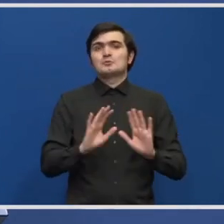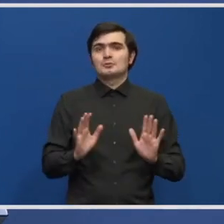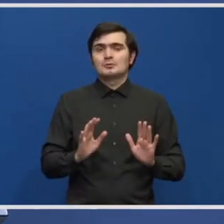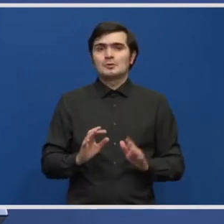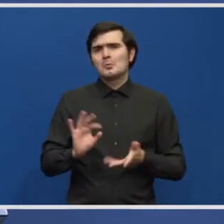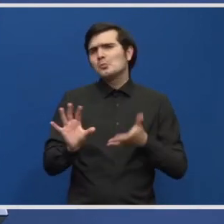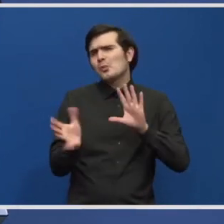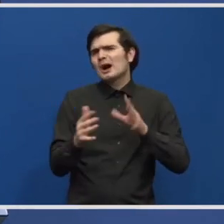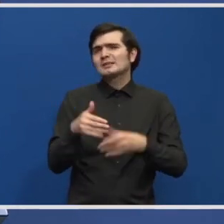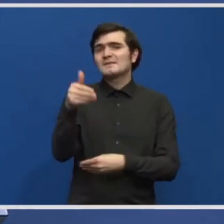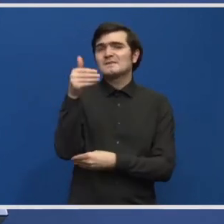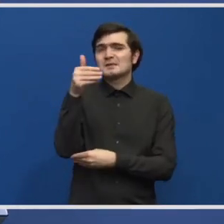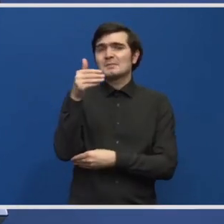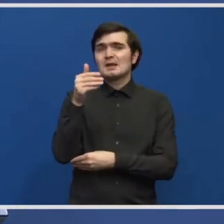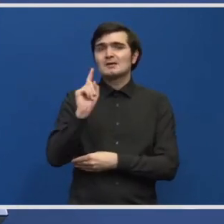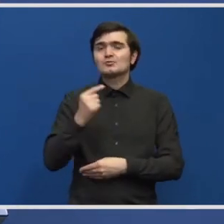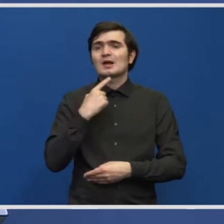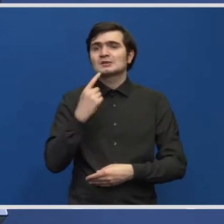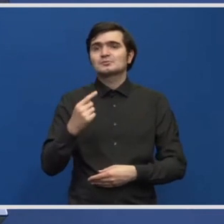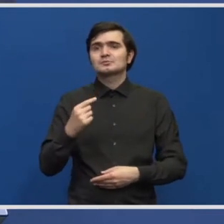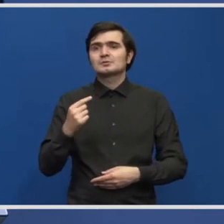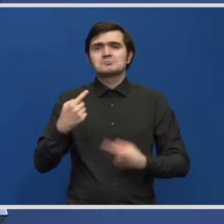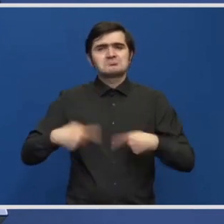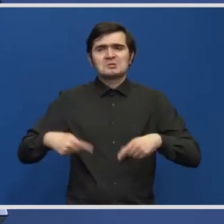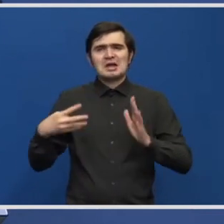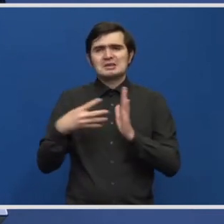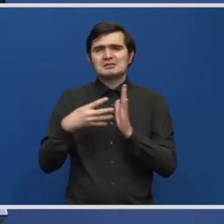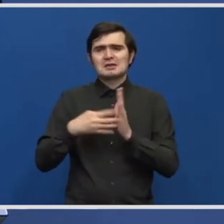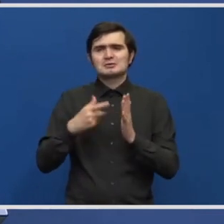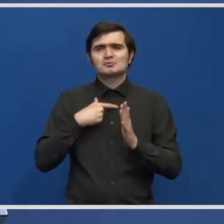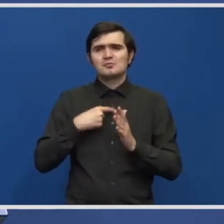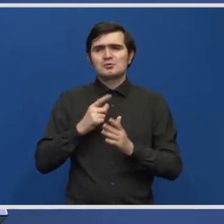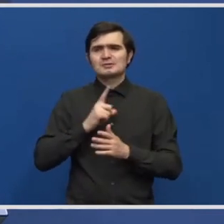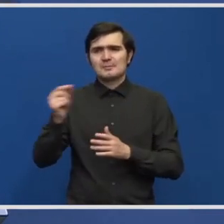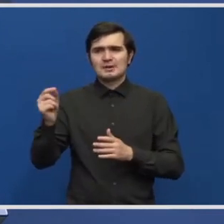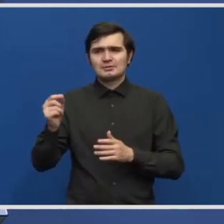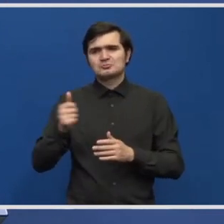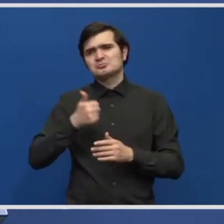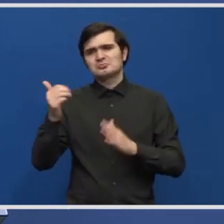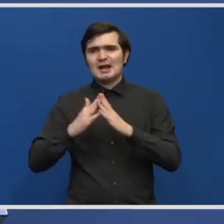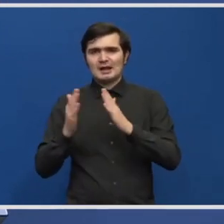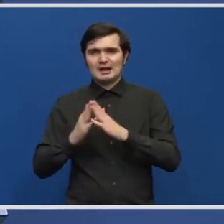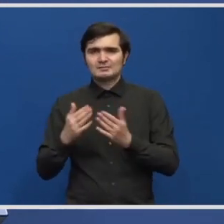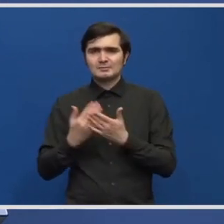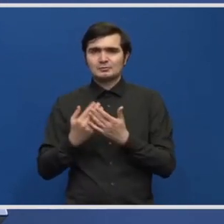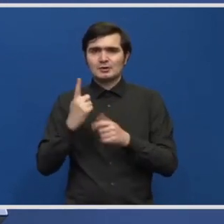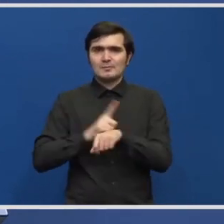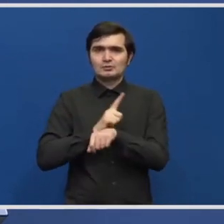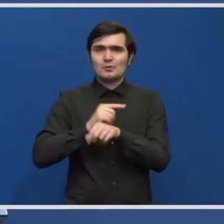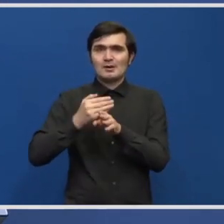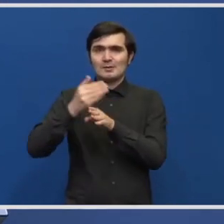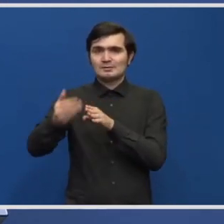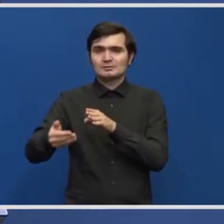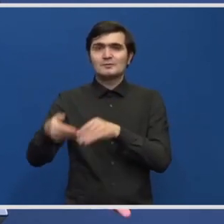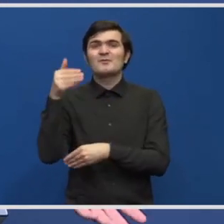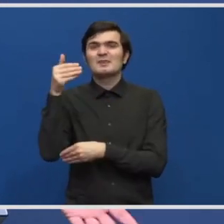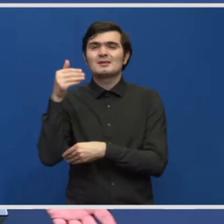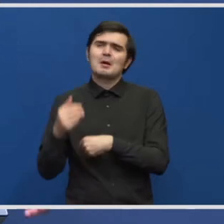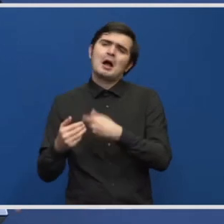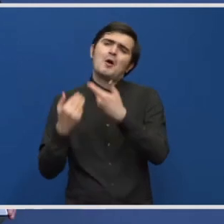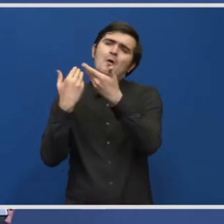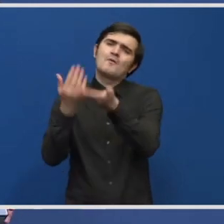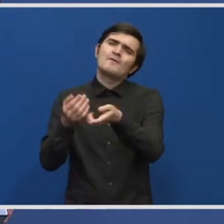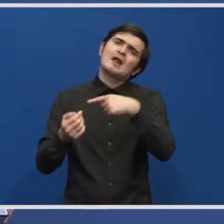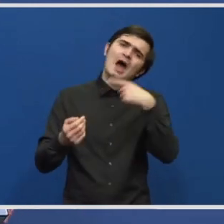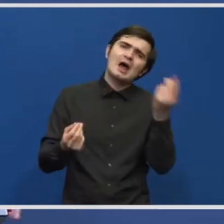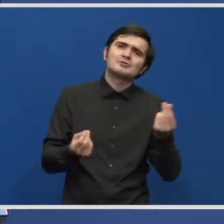Probabil companiile aeriene, în loc să spun omului, n-ai test antigen, nu-ți pot face boarding-ul,-te acasă, având în vedere că zborul e peste oră, le oferă o alternativă și au căutat o